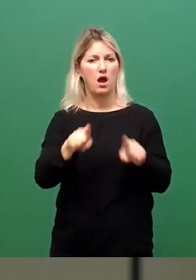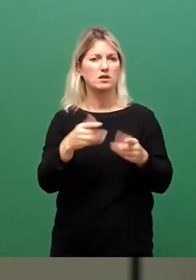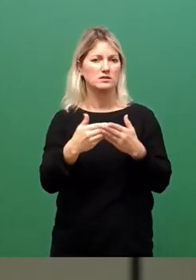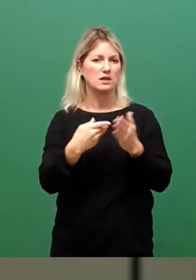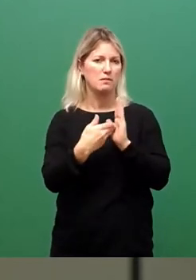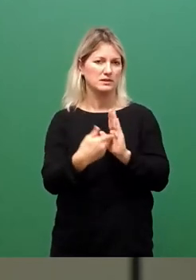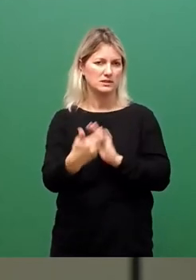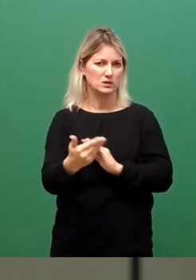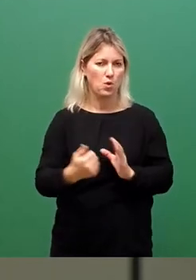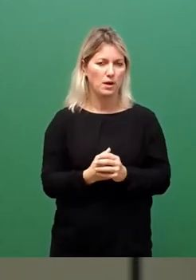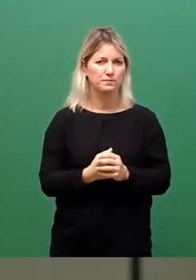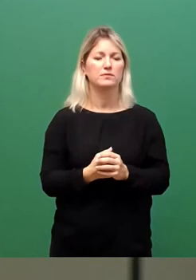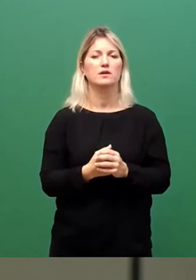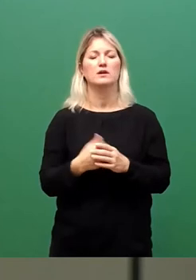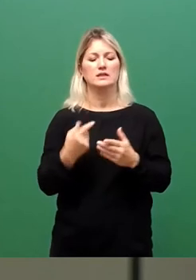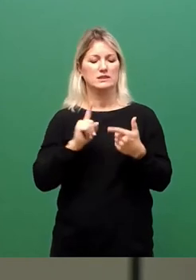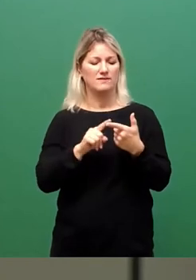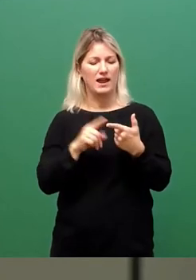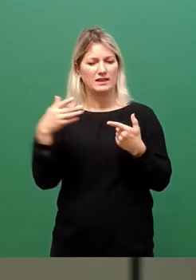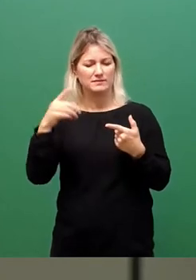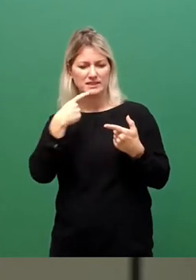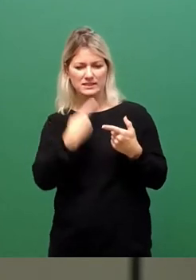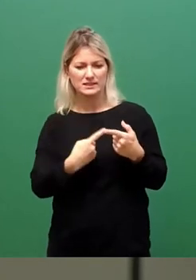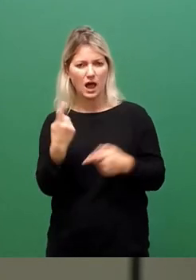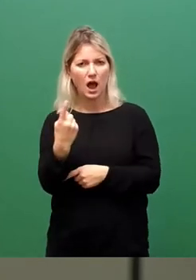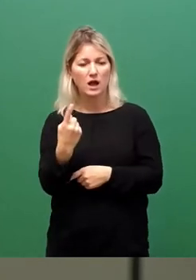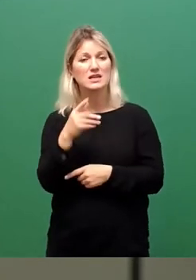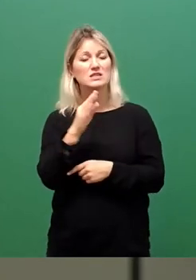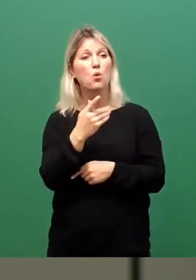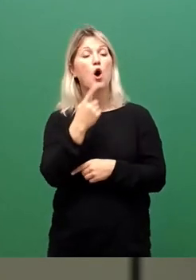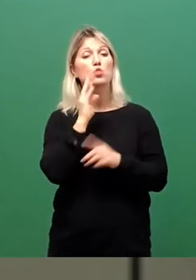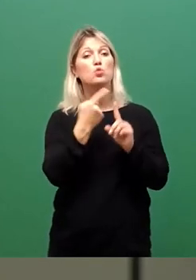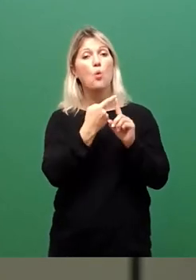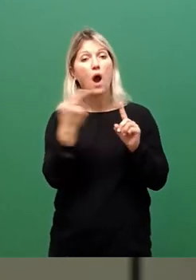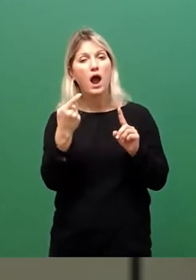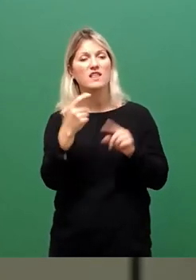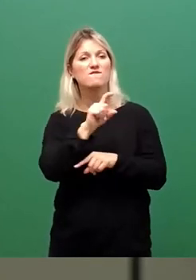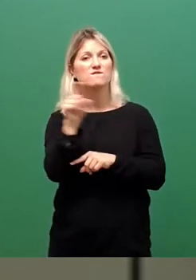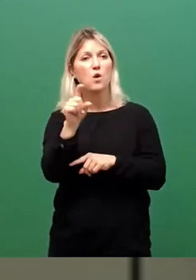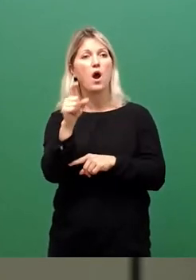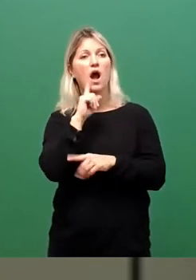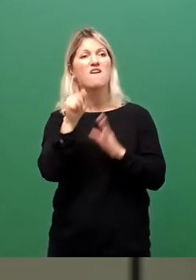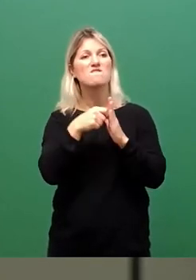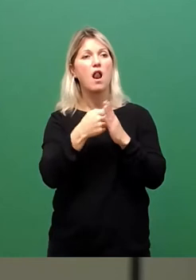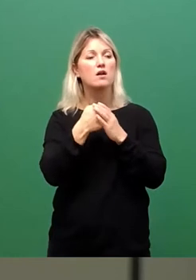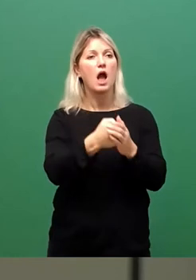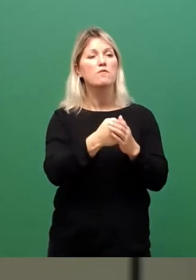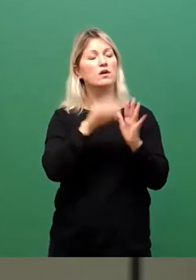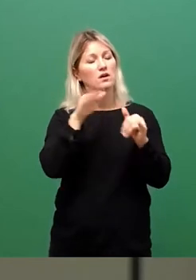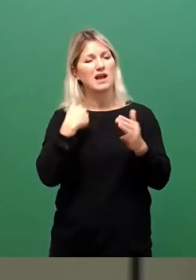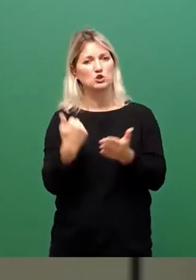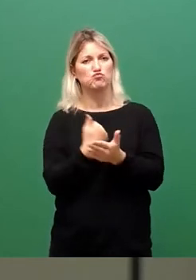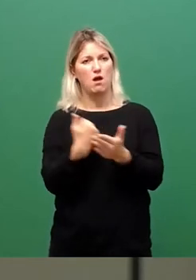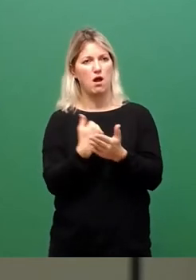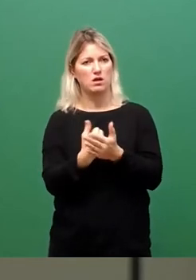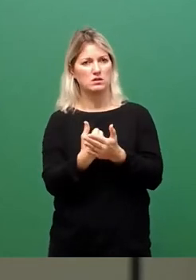Zungenschlag, dass wir uns damit eine weitere Woche Wahlkampf ersparen wollten, weil Wahlkampf ja etwas Schlechtes ist, was da